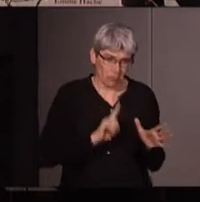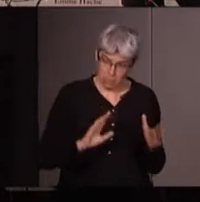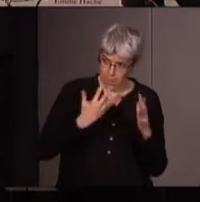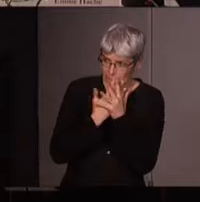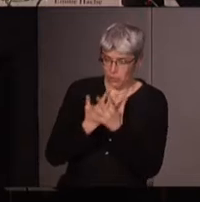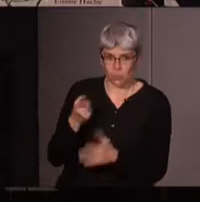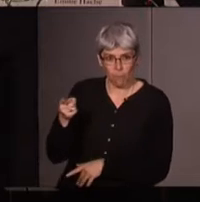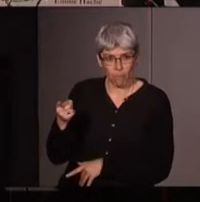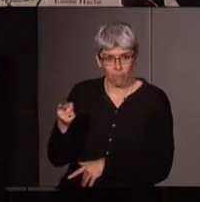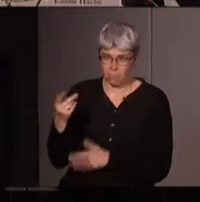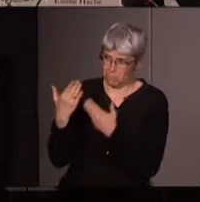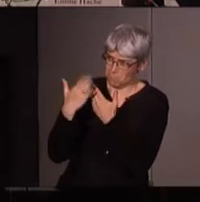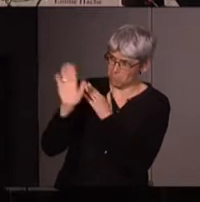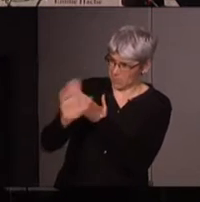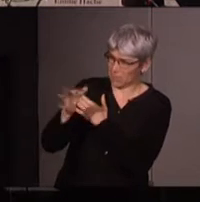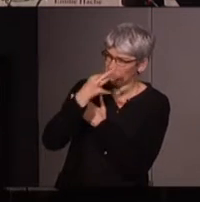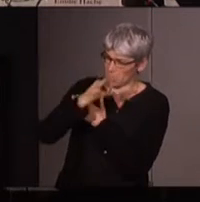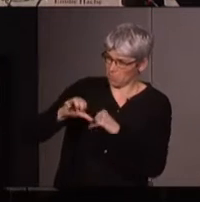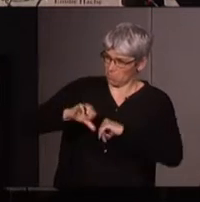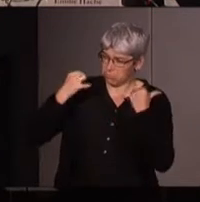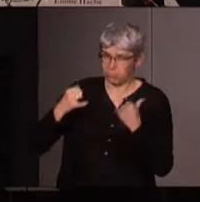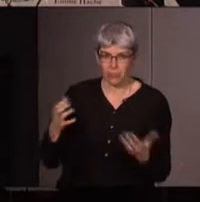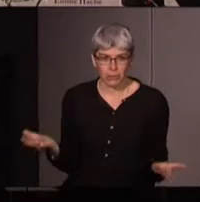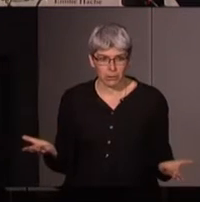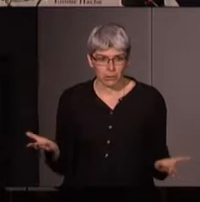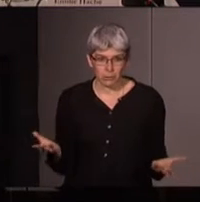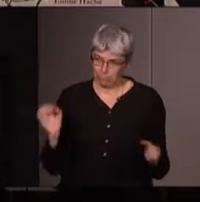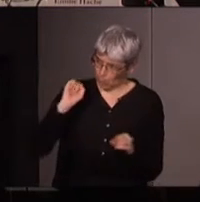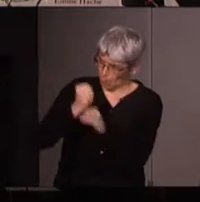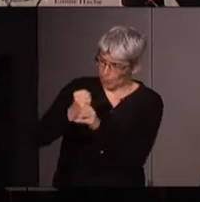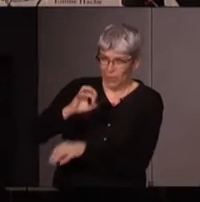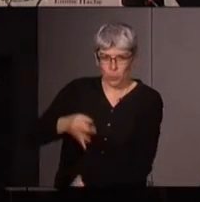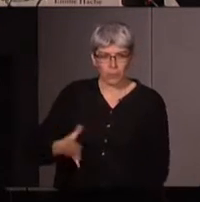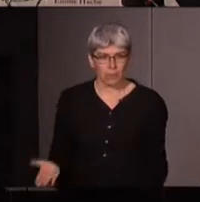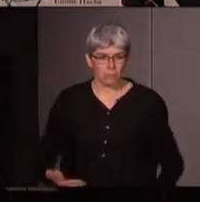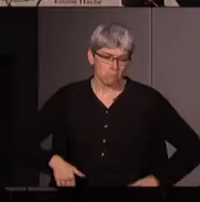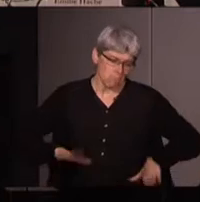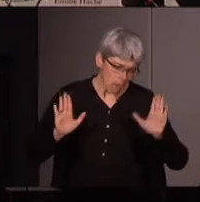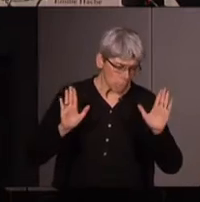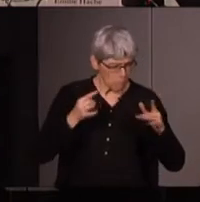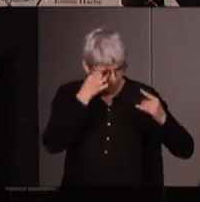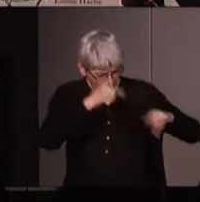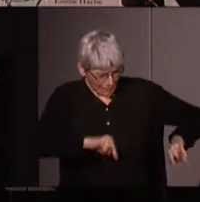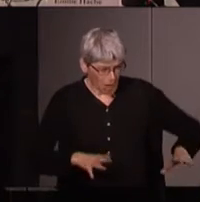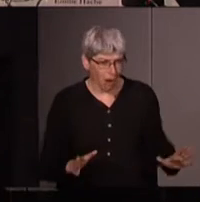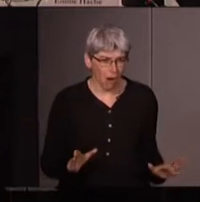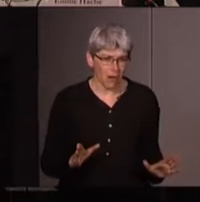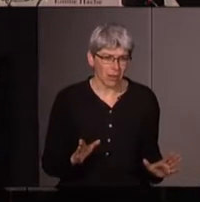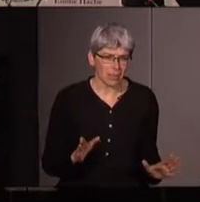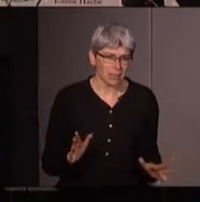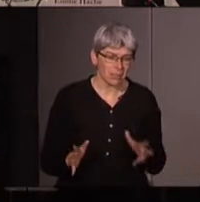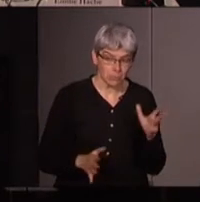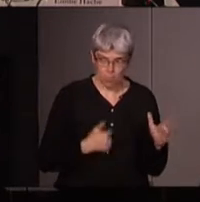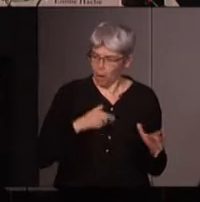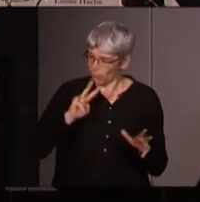réaction par rapport à ce discours macho on était d'accord pour condamner même si parmi nous il n avait pas de féminisme ce que je